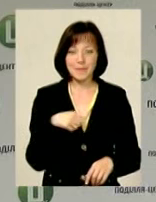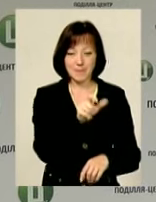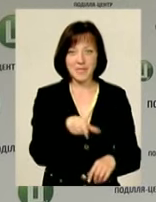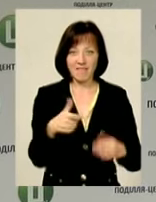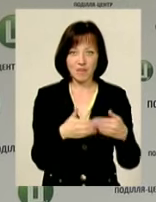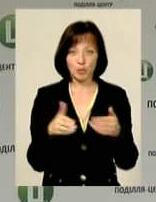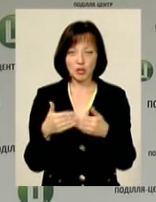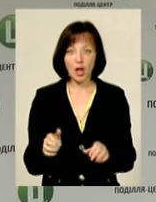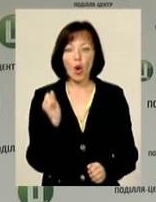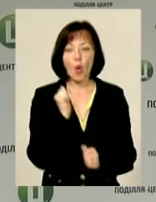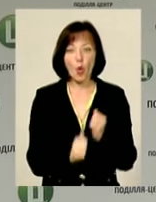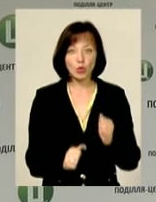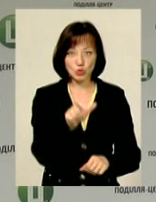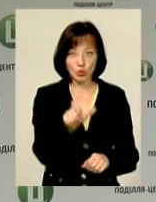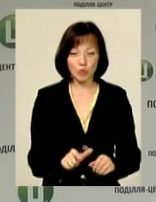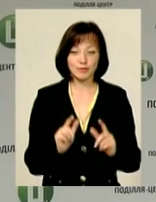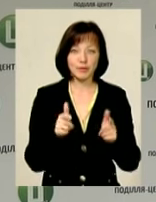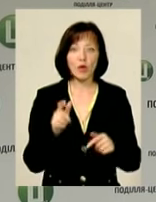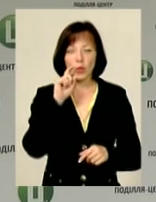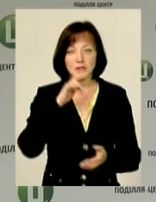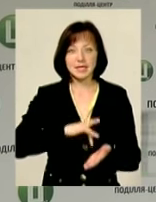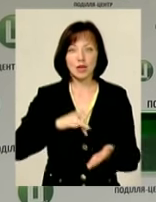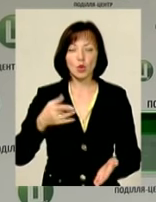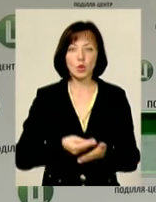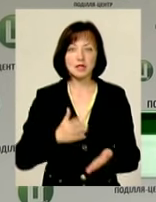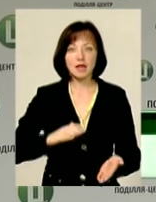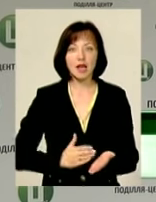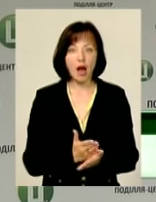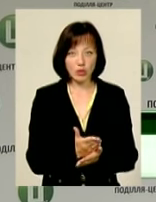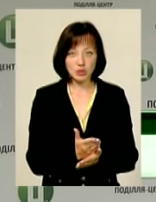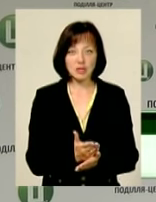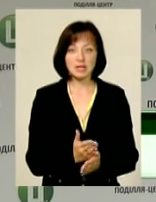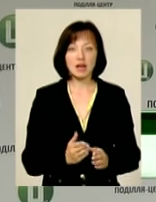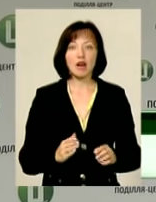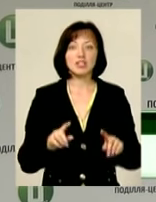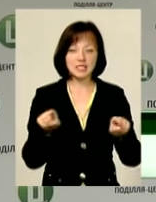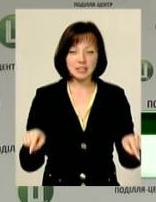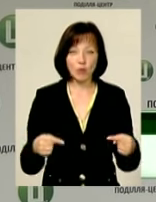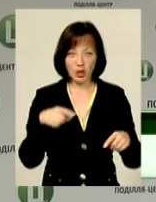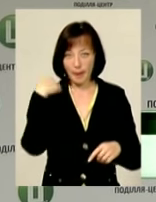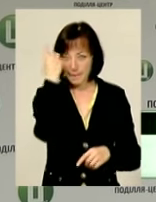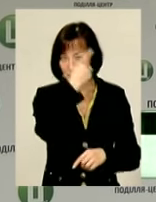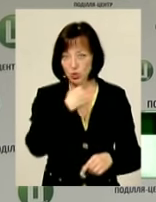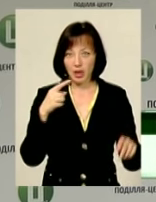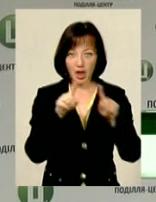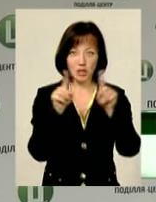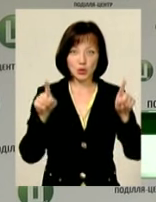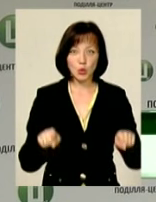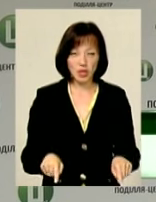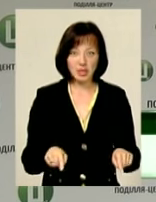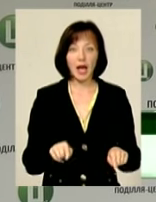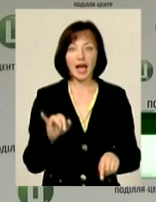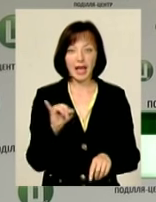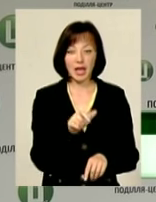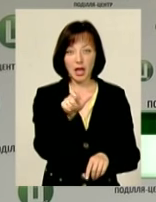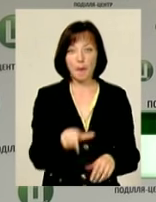Для кожного абітурієнта Українським центром оцінювання якості заведена персональна сторінка І абітурієнт,